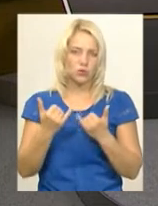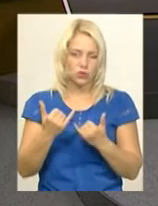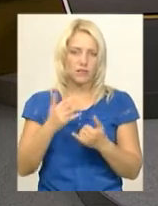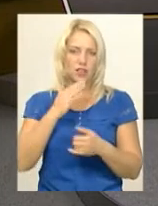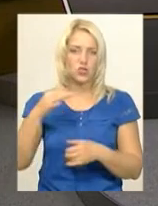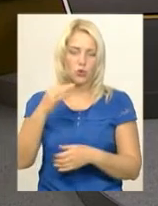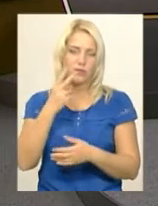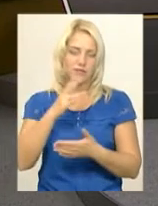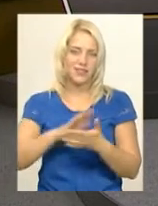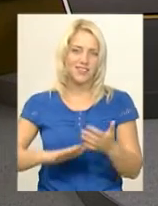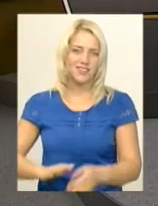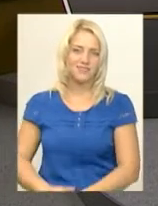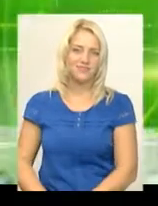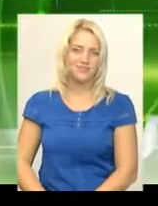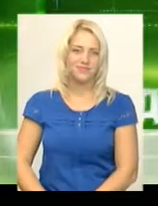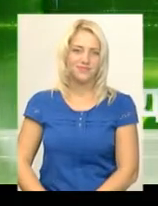нашій області, дивіться далі.